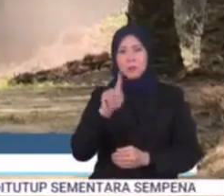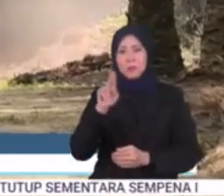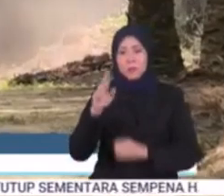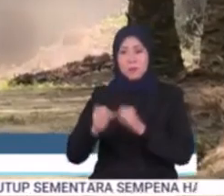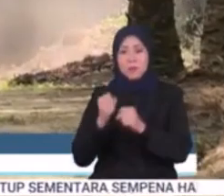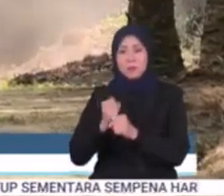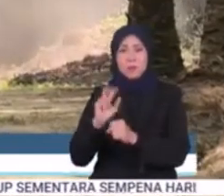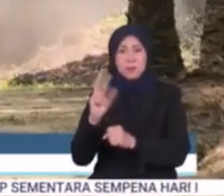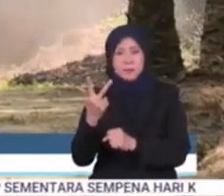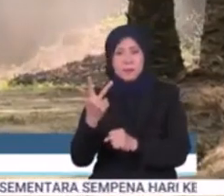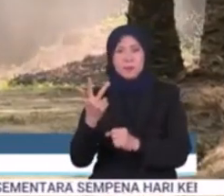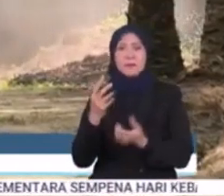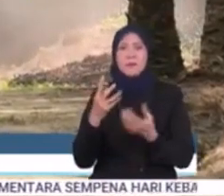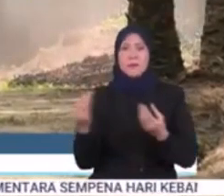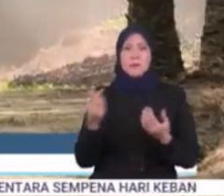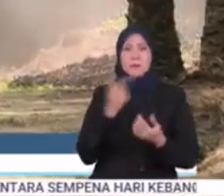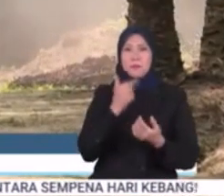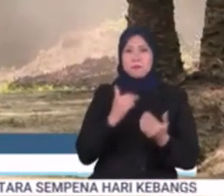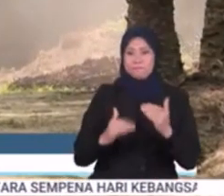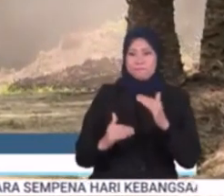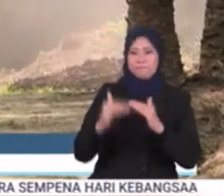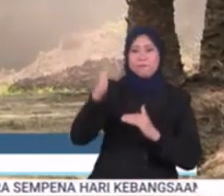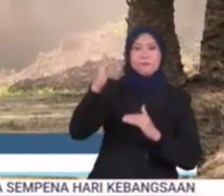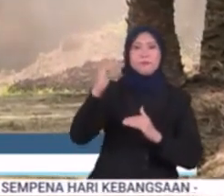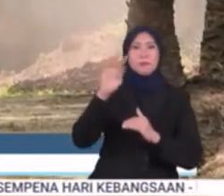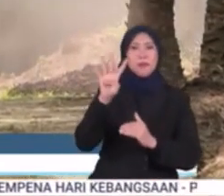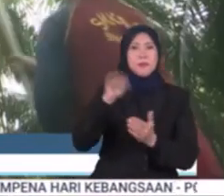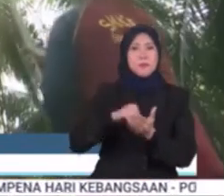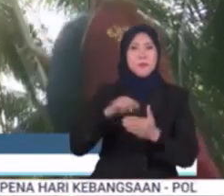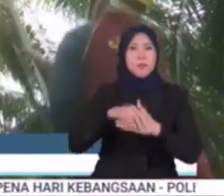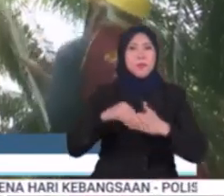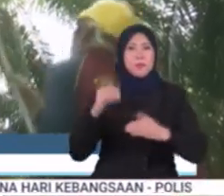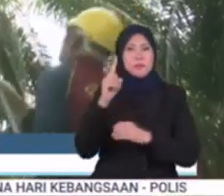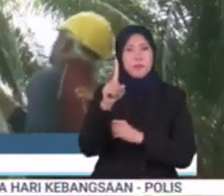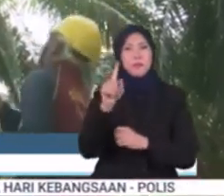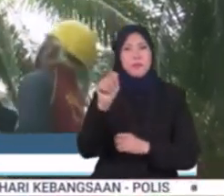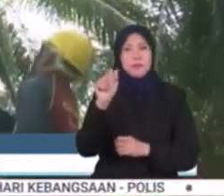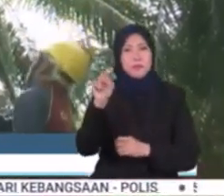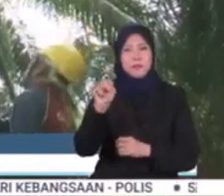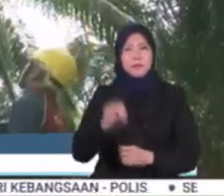-3 selain tidak menolak mampu melepasi paras RM4,000 satu tan.